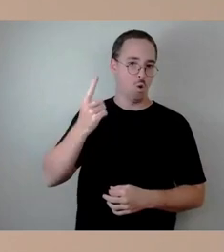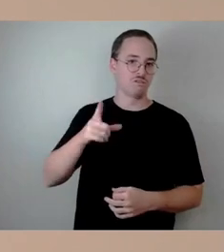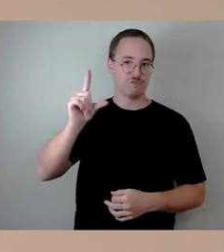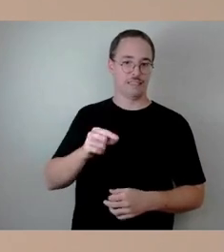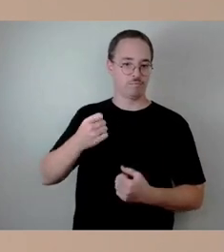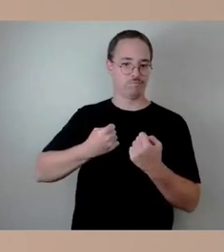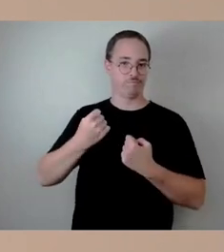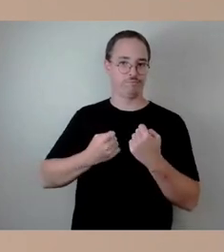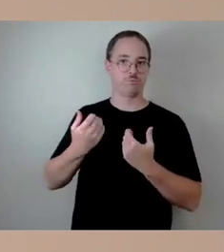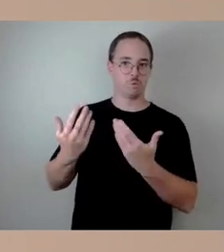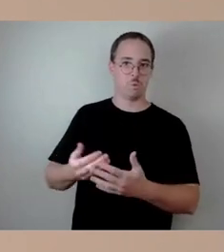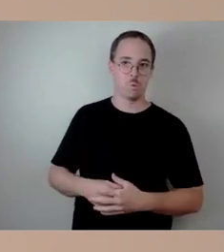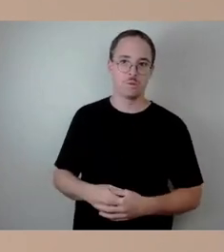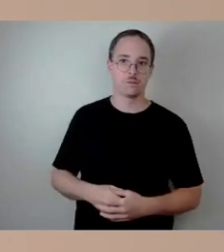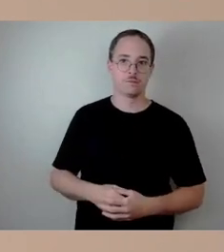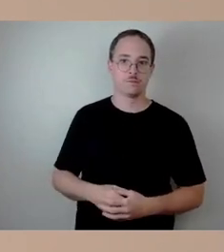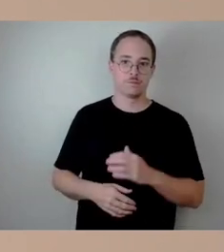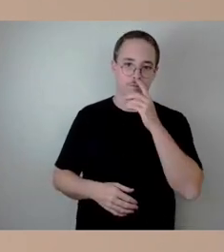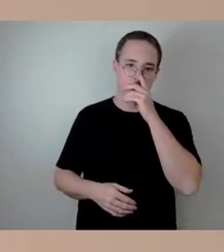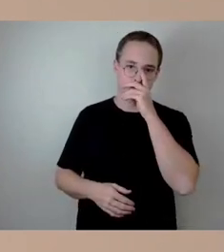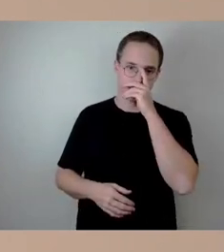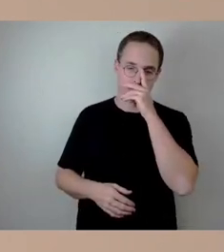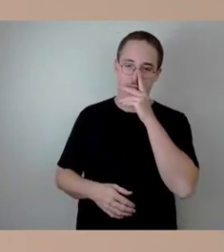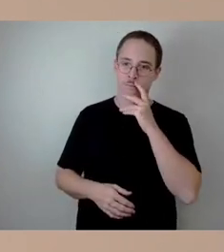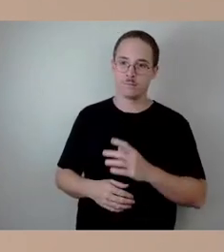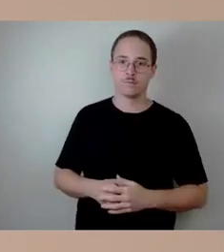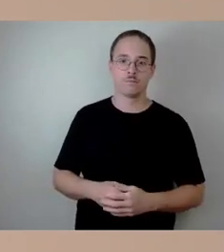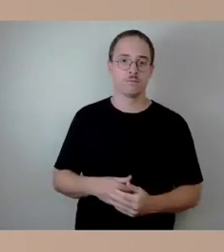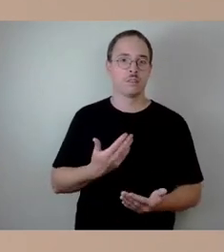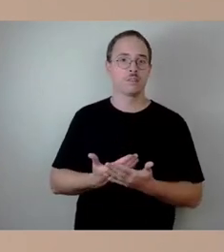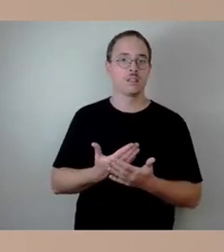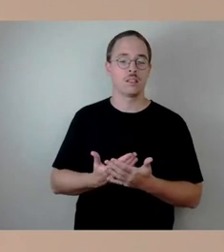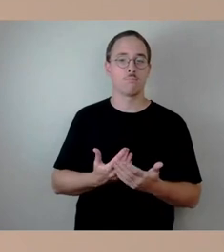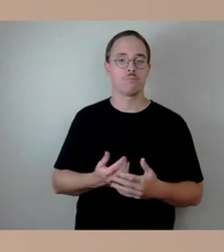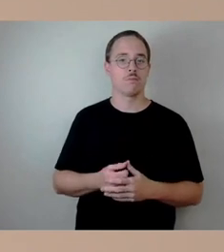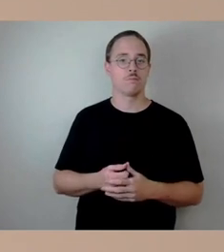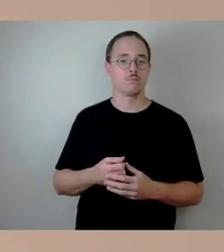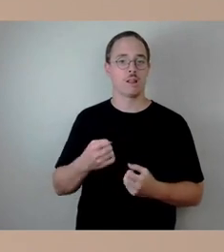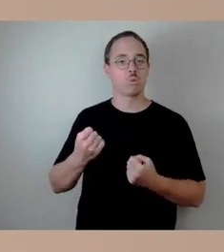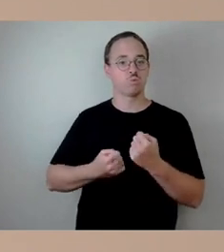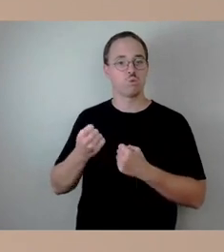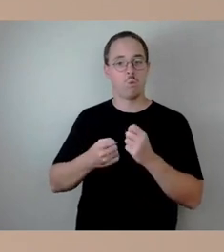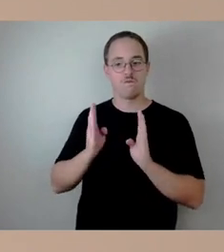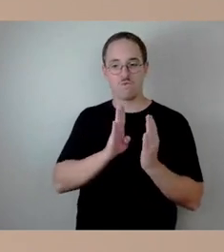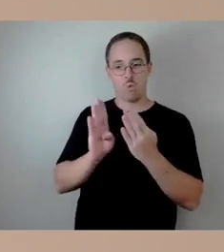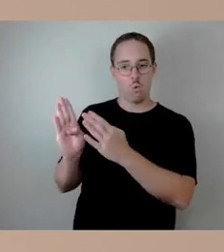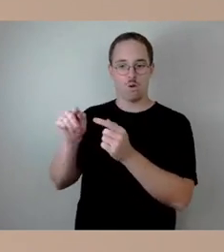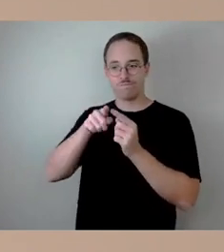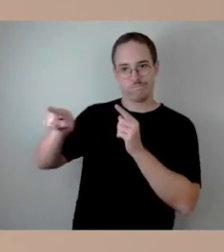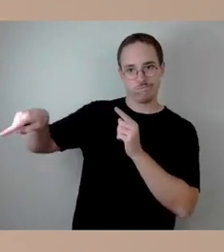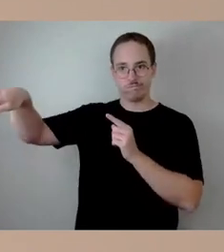auch ohne eine Kfz-Verführung in dem Bereich. Das war ja auch Hintergrund sozusagen der